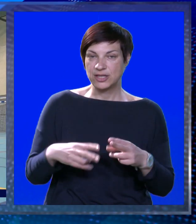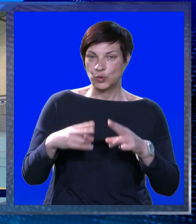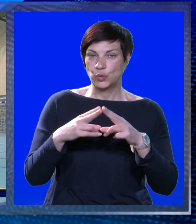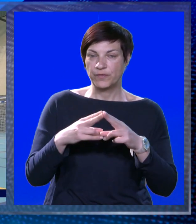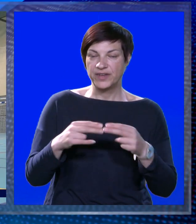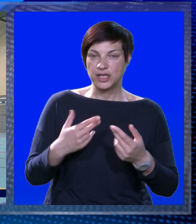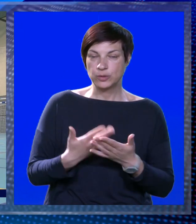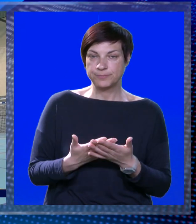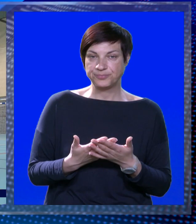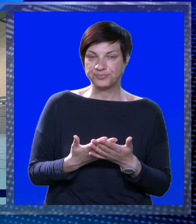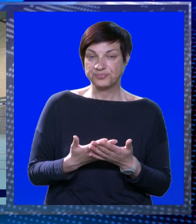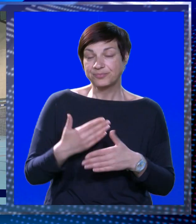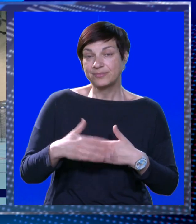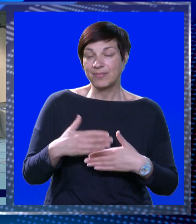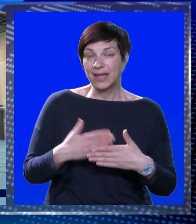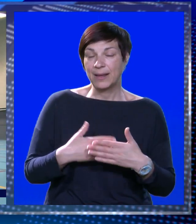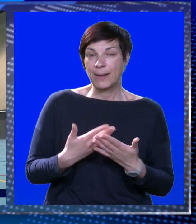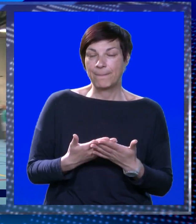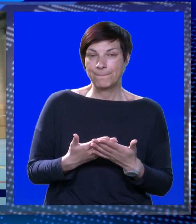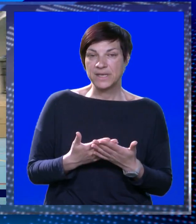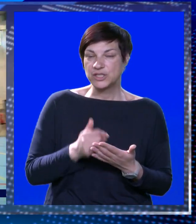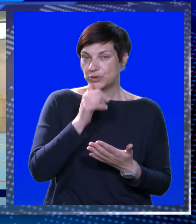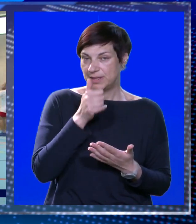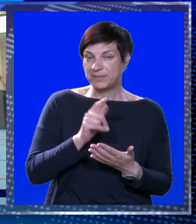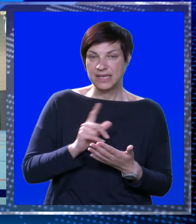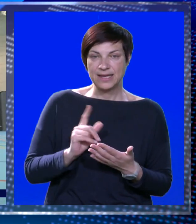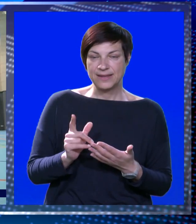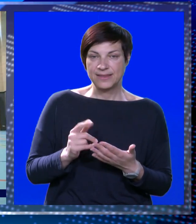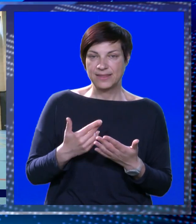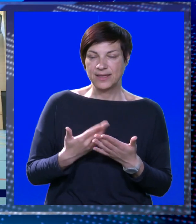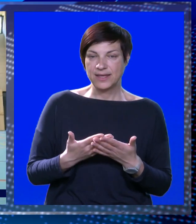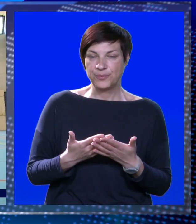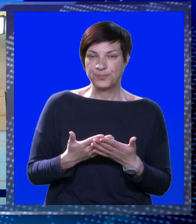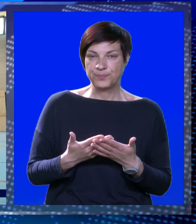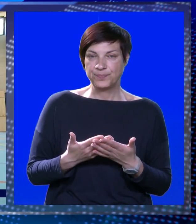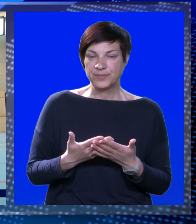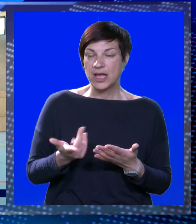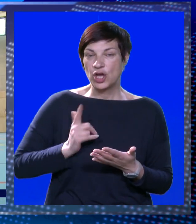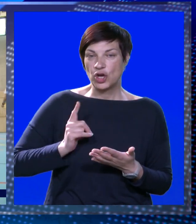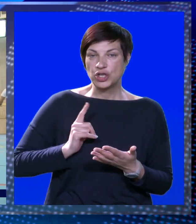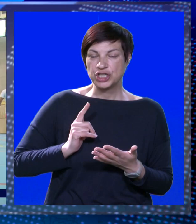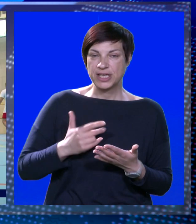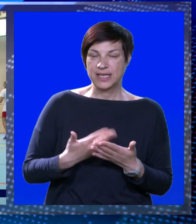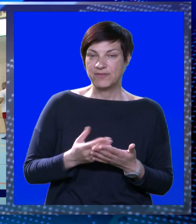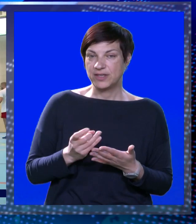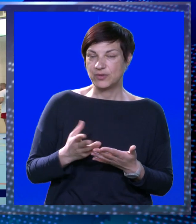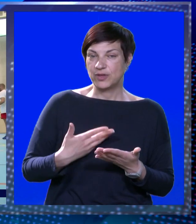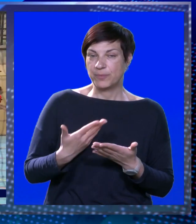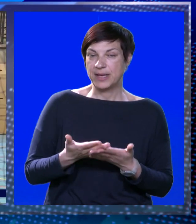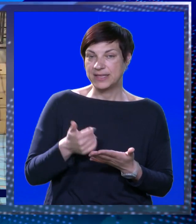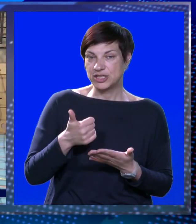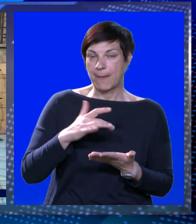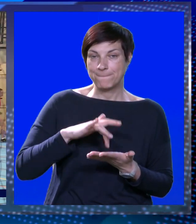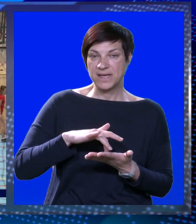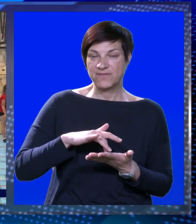vrhu, vamo to tako nazvati, no međutim, stvarno nikad nije u očekivanju da odmah